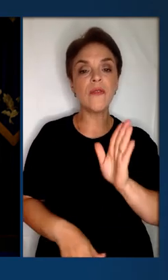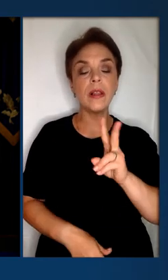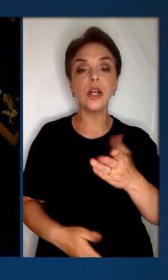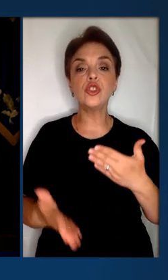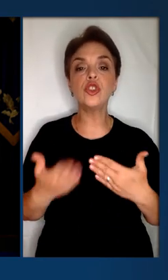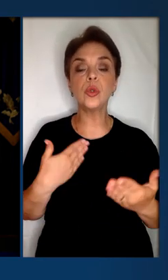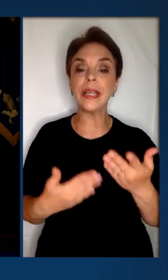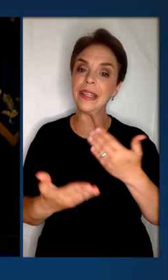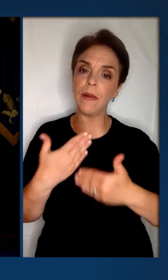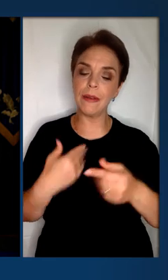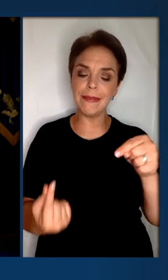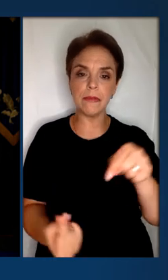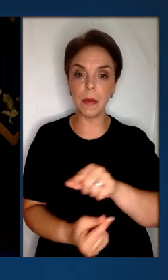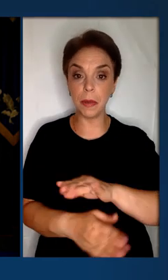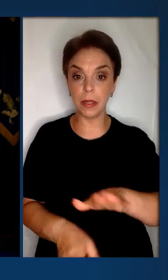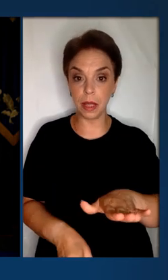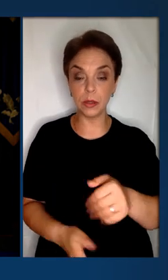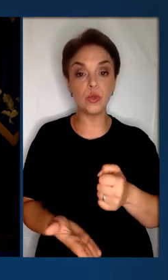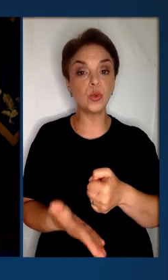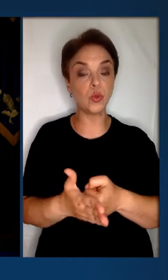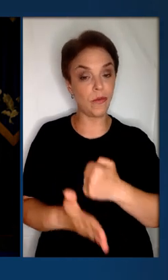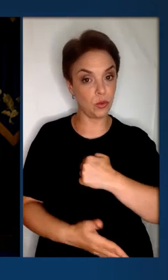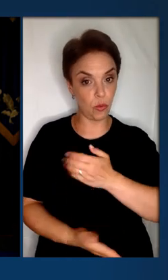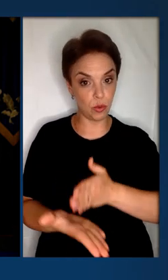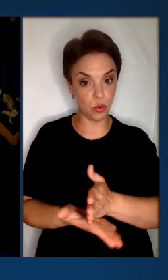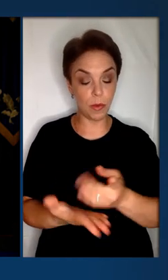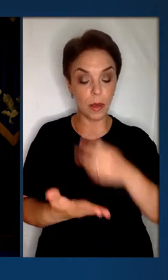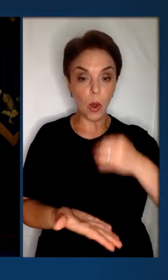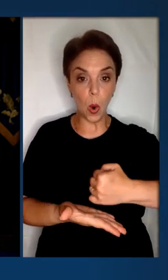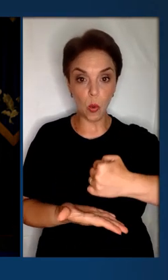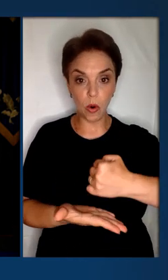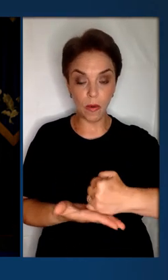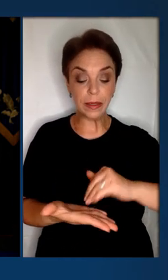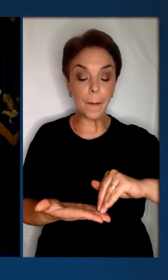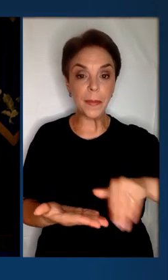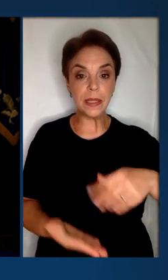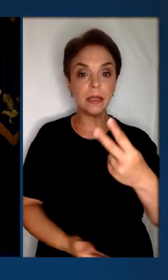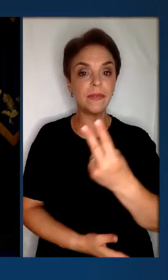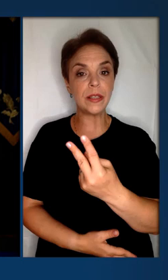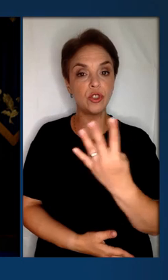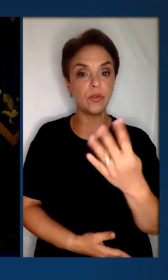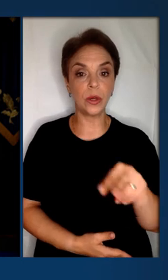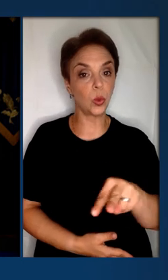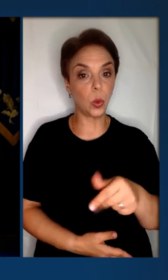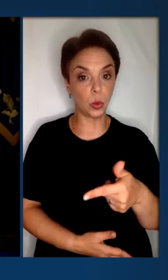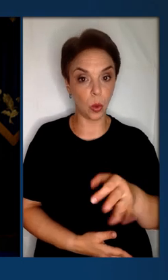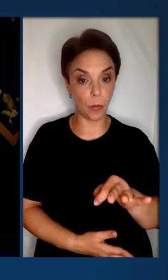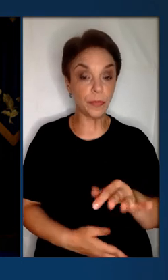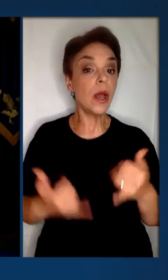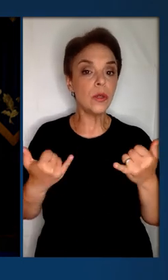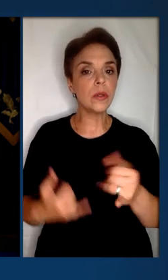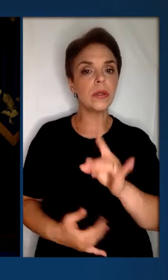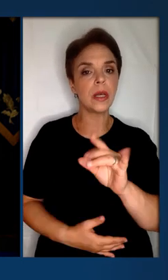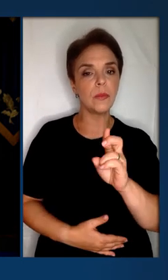ВЛК щодо інвалідності та непридатності до військової служби, які були ухвалені після 24 лютого.